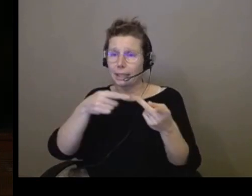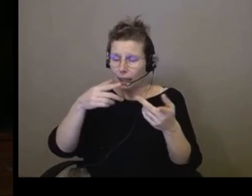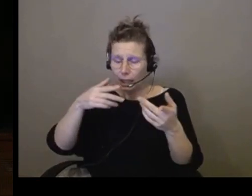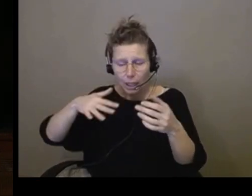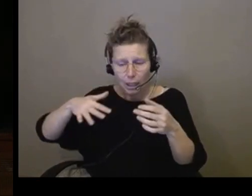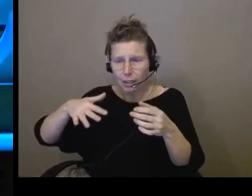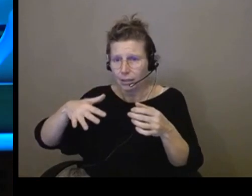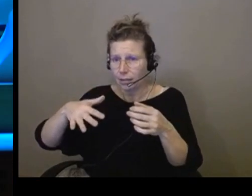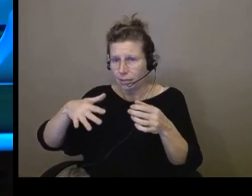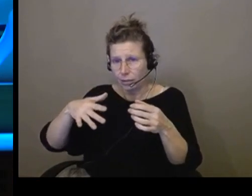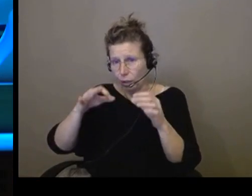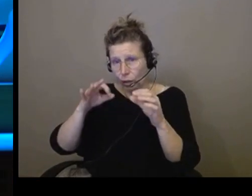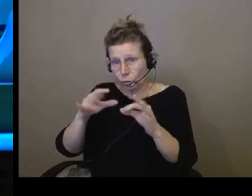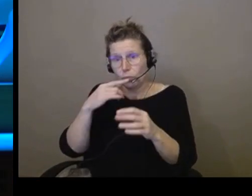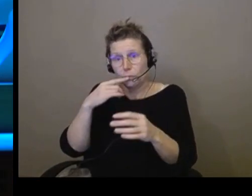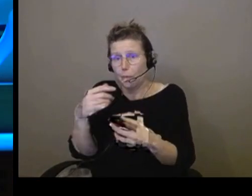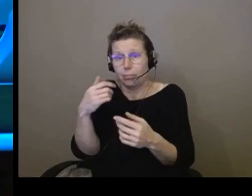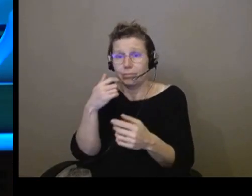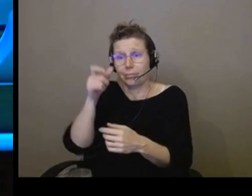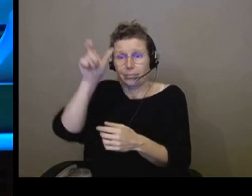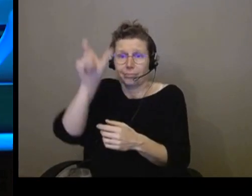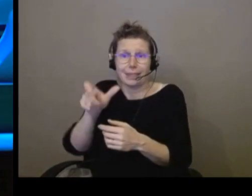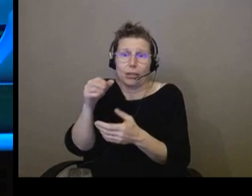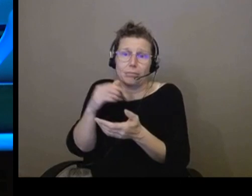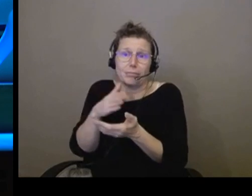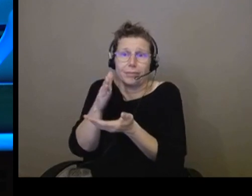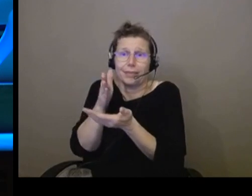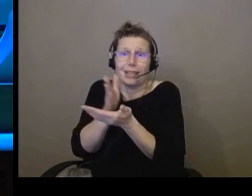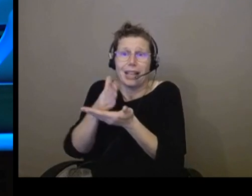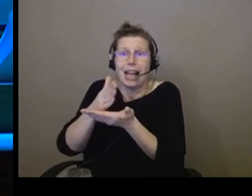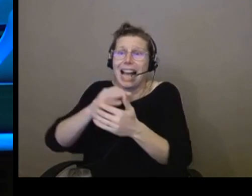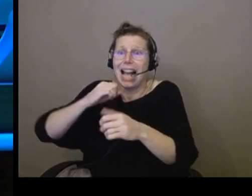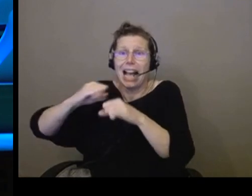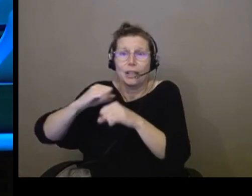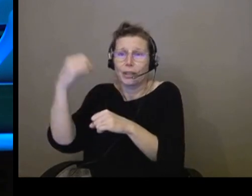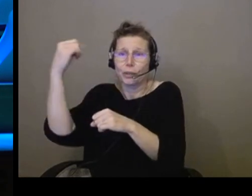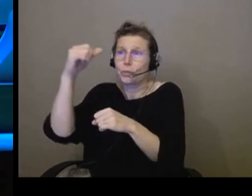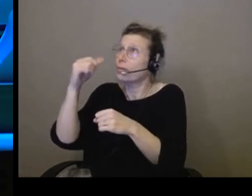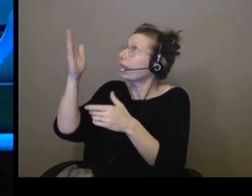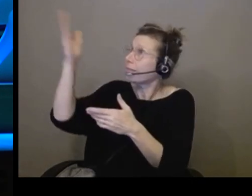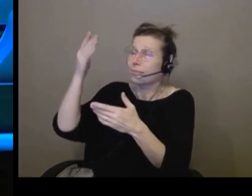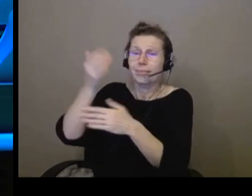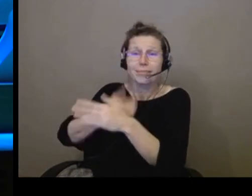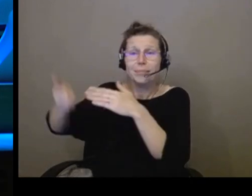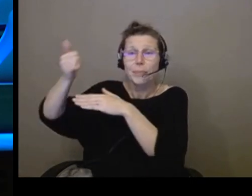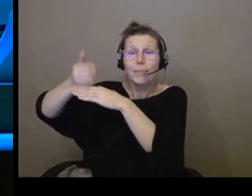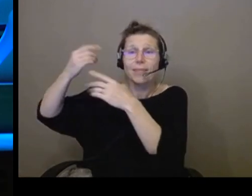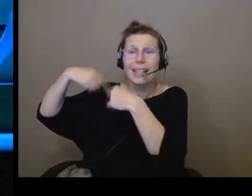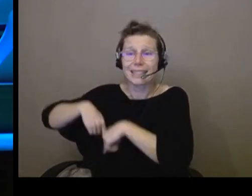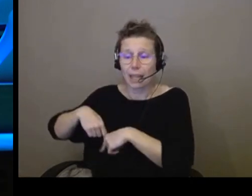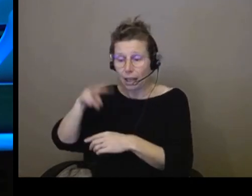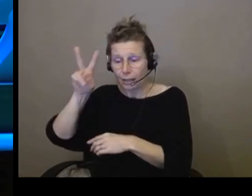est l'État. Notre mission avant tout sur cet établissement public, c'est évidemment le transport public